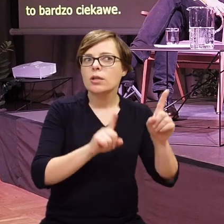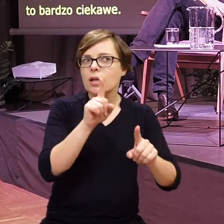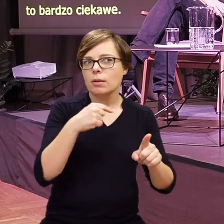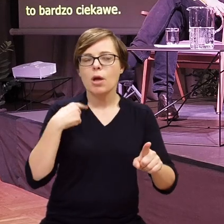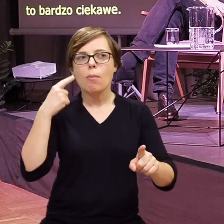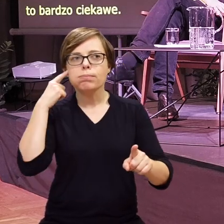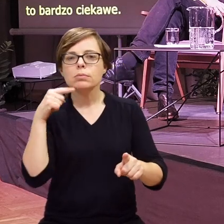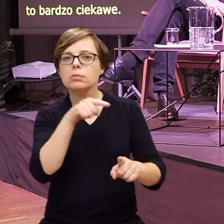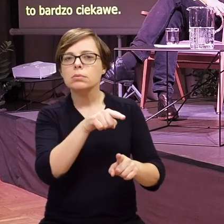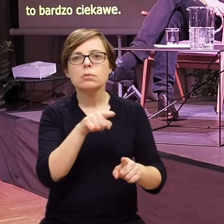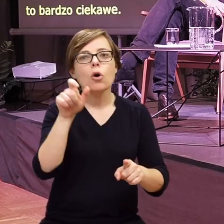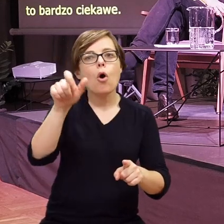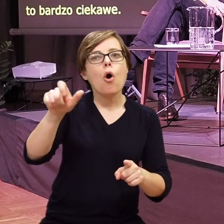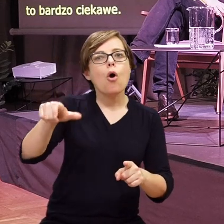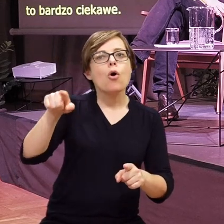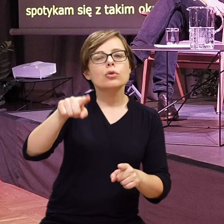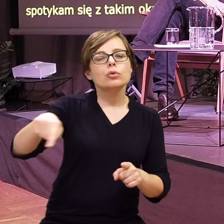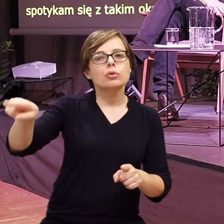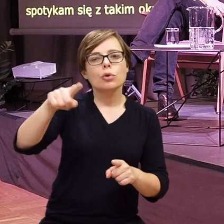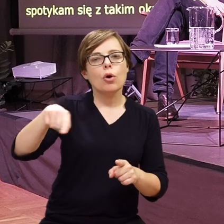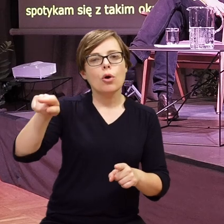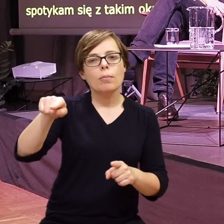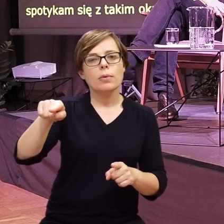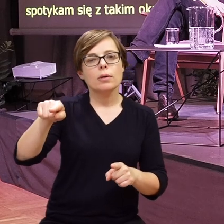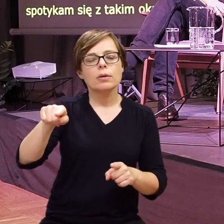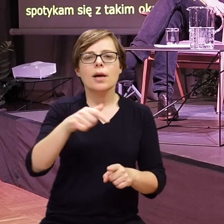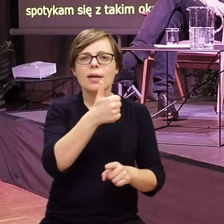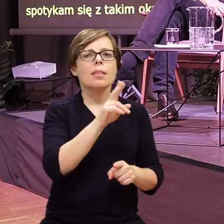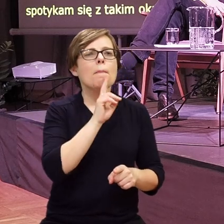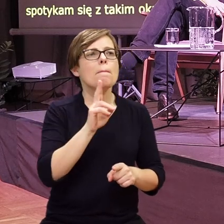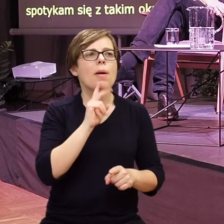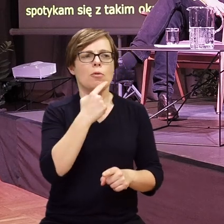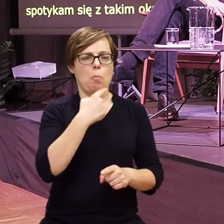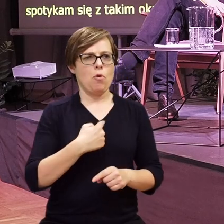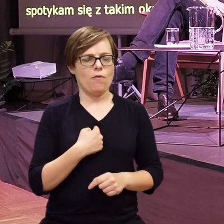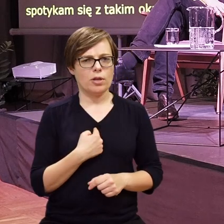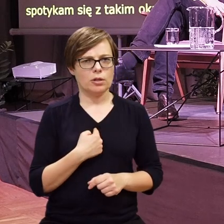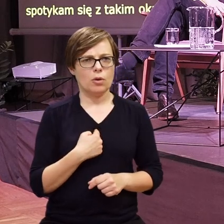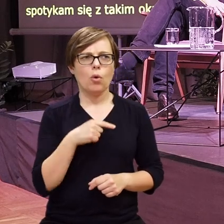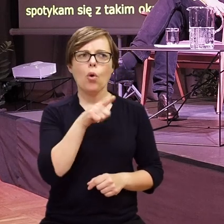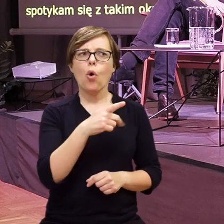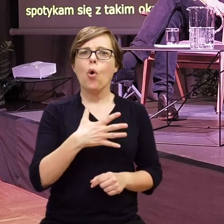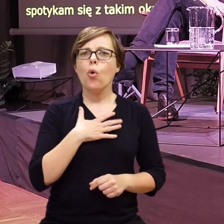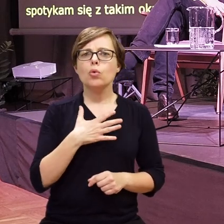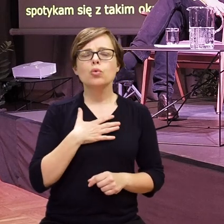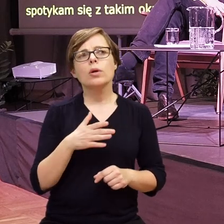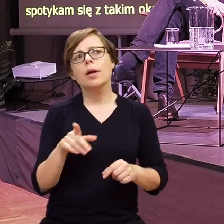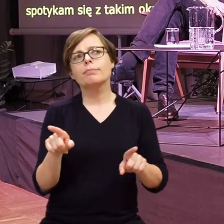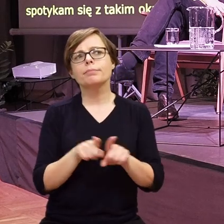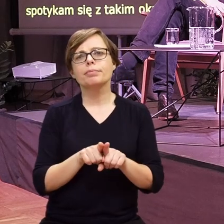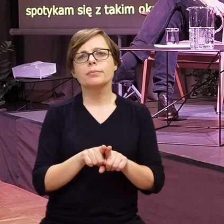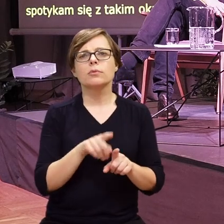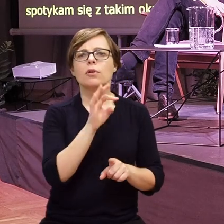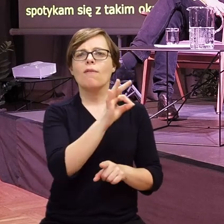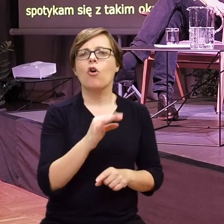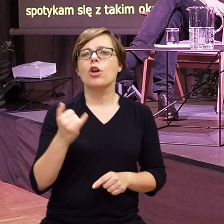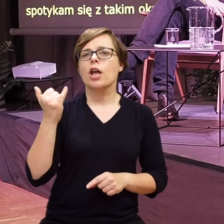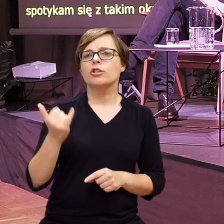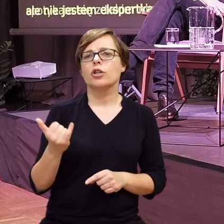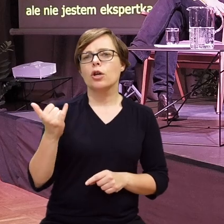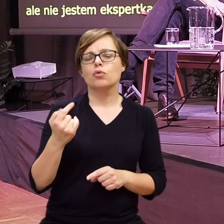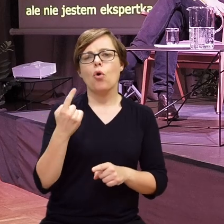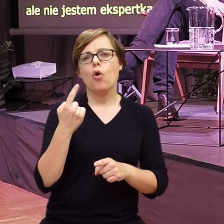Spotykam się z takim określeniem, że to są osoby, które kiedyś jedna z matek mi powiedziała, że ona tak się trochę czuje, jakby jej dziecko było